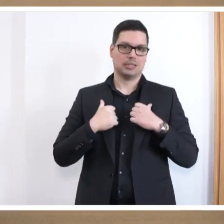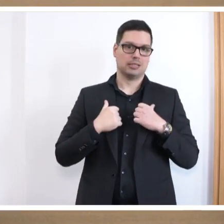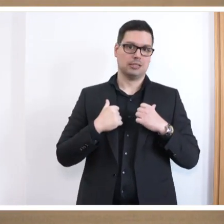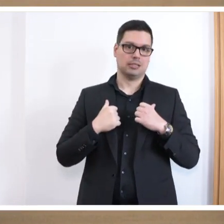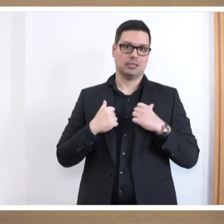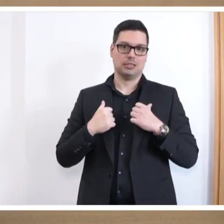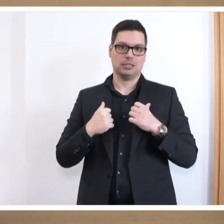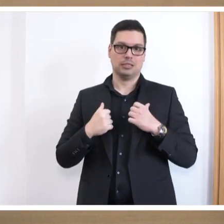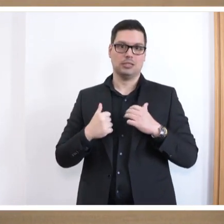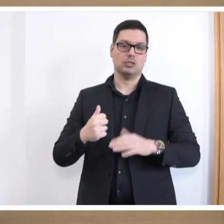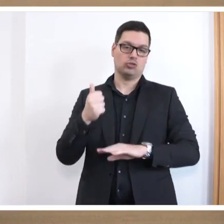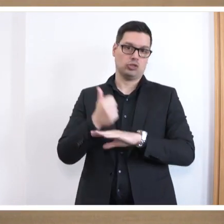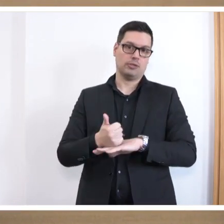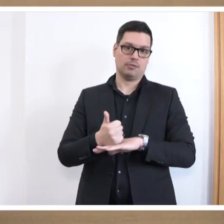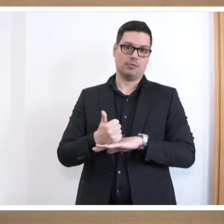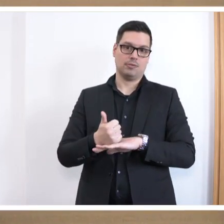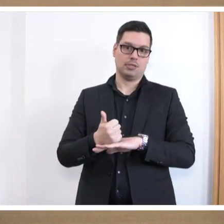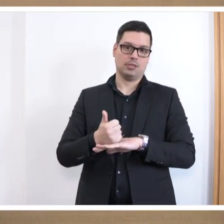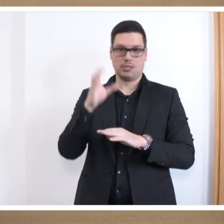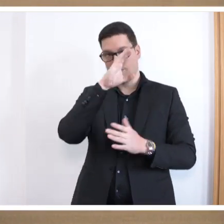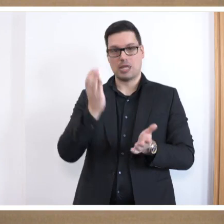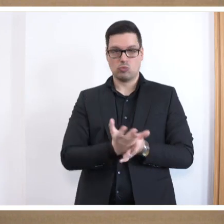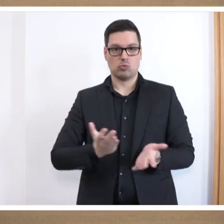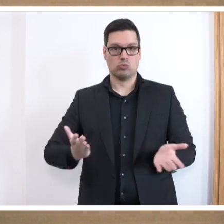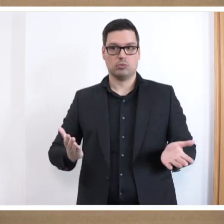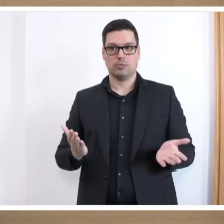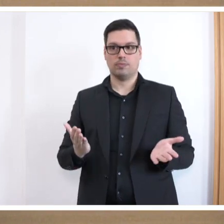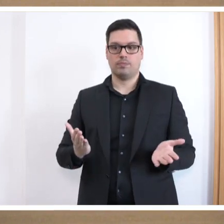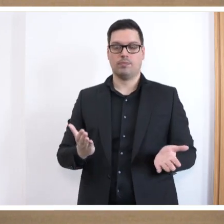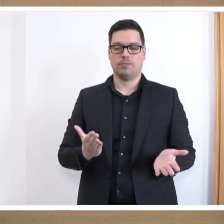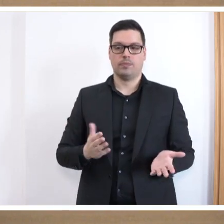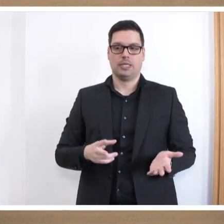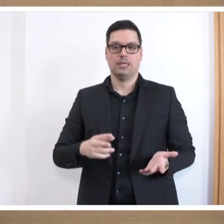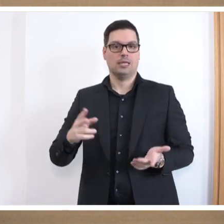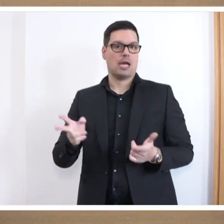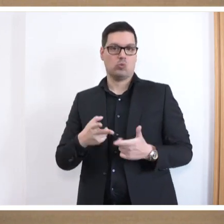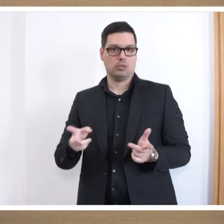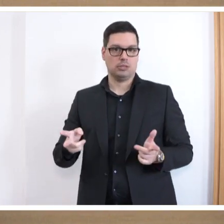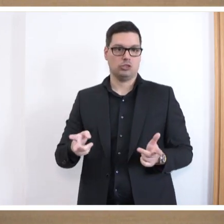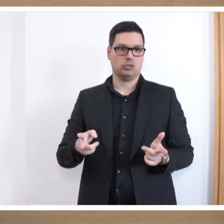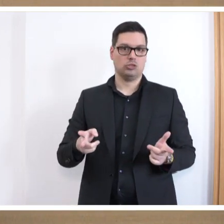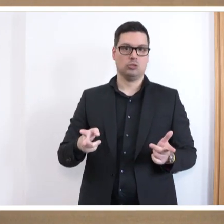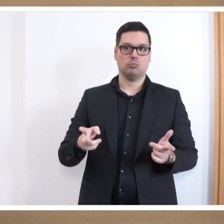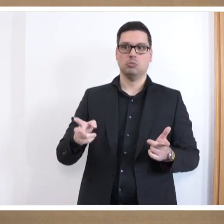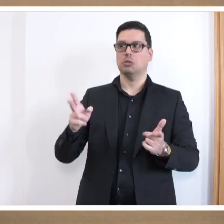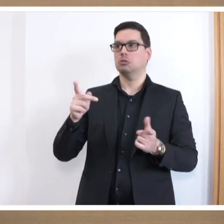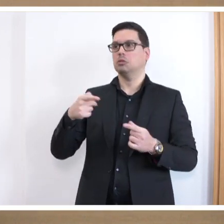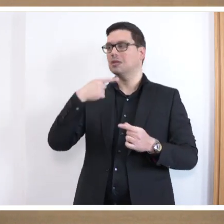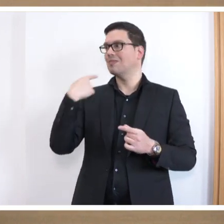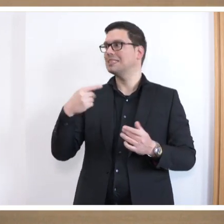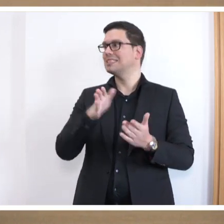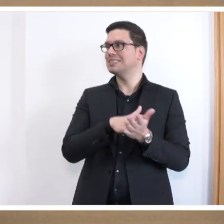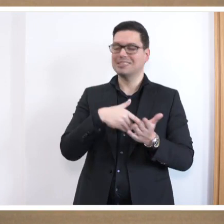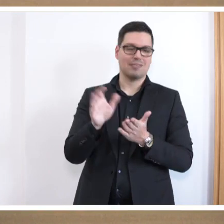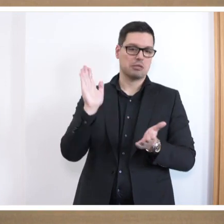Kuratoriumsvorsitzende und Kulturministerin Verantwortung. Das lässt sich auch nicht mit einem Beißreflex überdenken, der, ich muss es